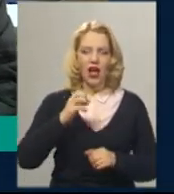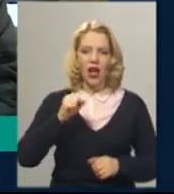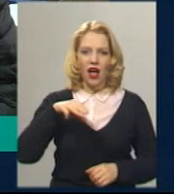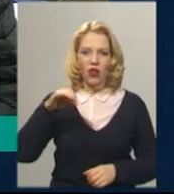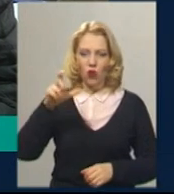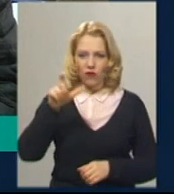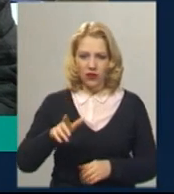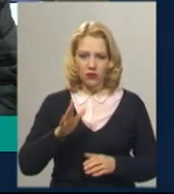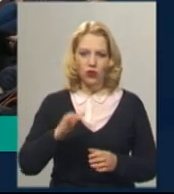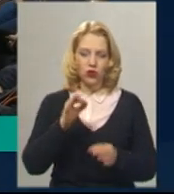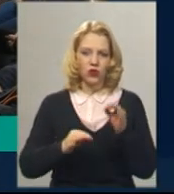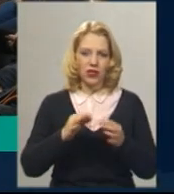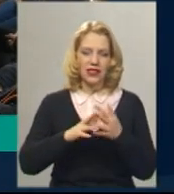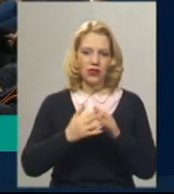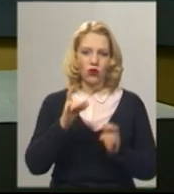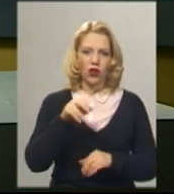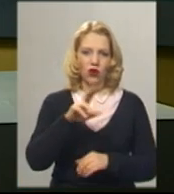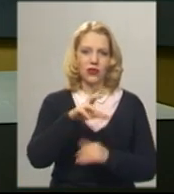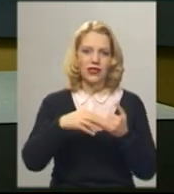із селищною радою за земельний пай.